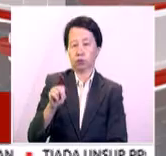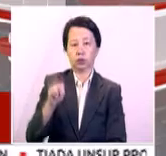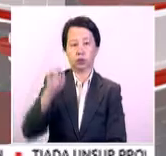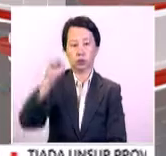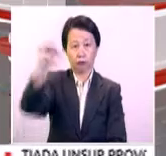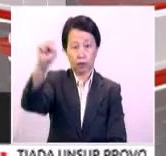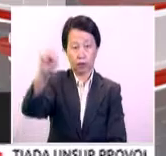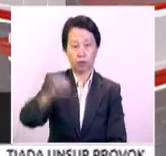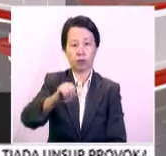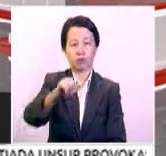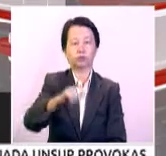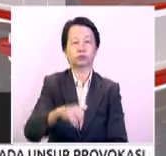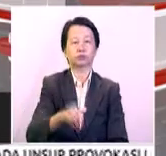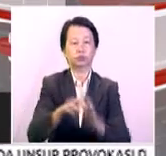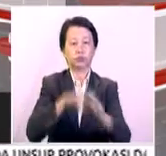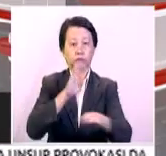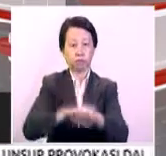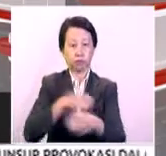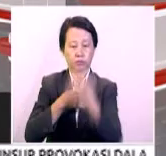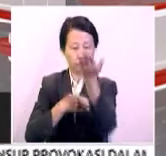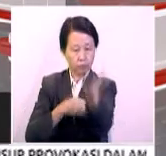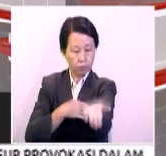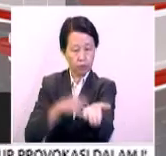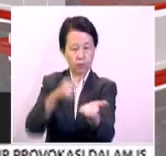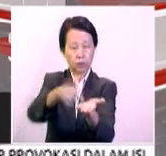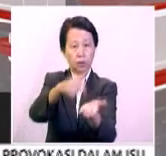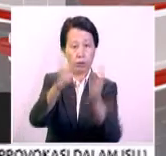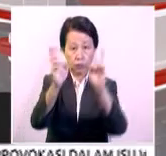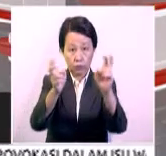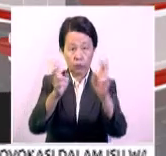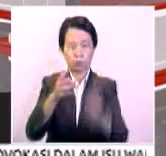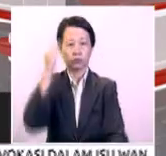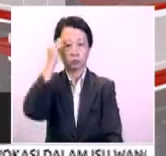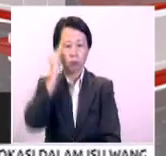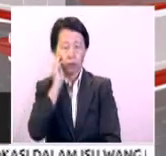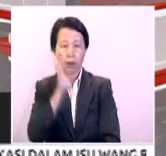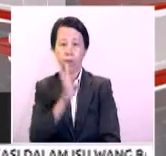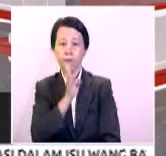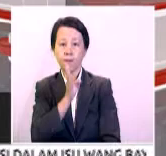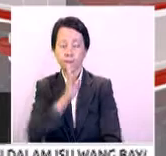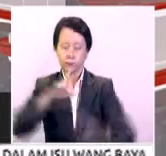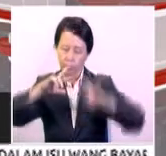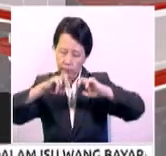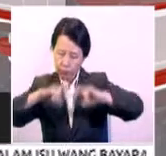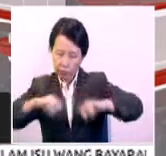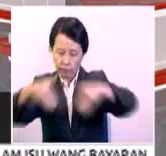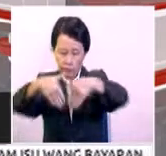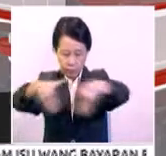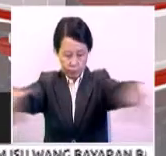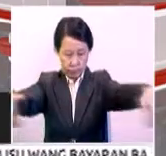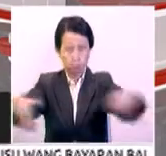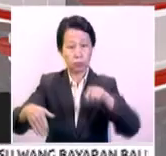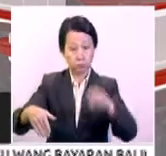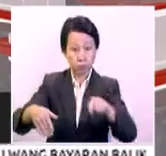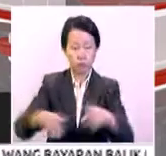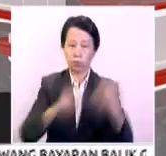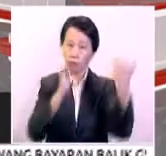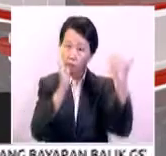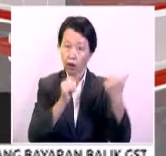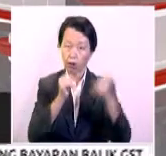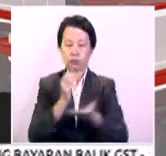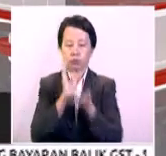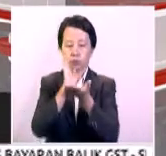Sabah. Ya, terdahulu ketika membentangkan usul tersebut, Tunduk Temahati berkata kajian persempadanan itu diharap